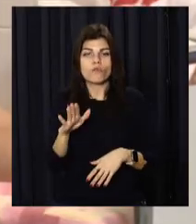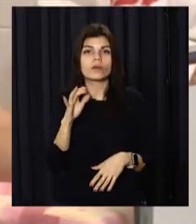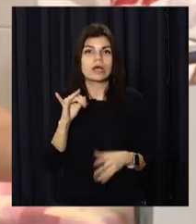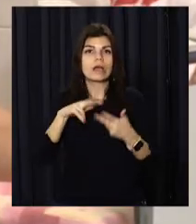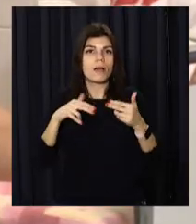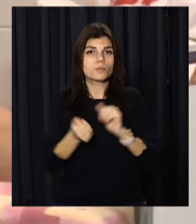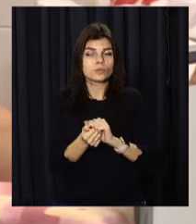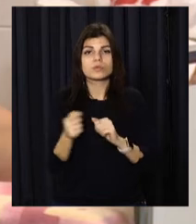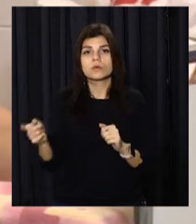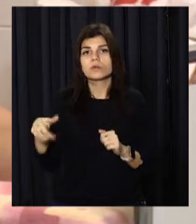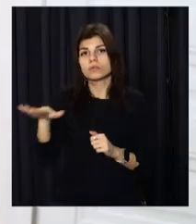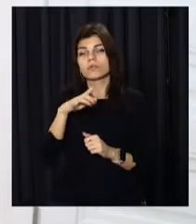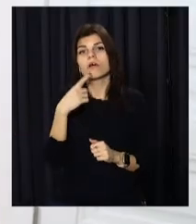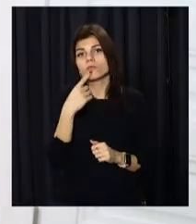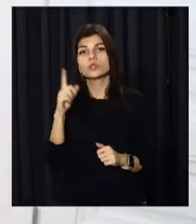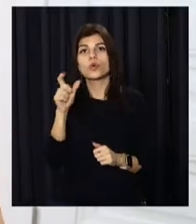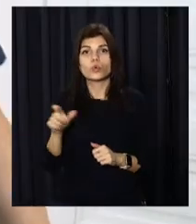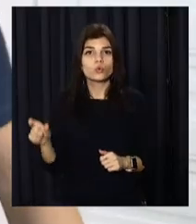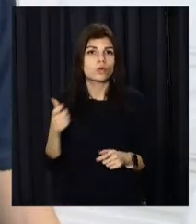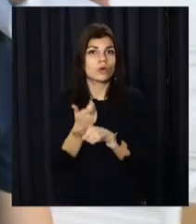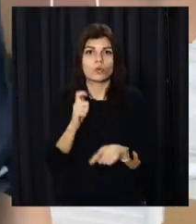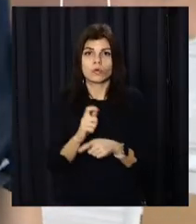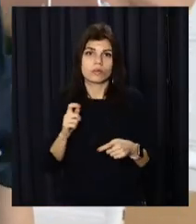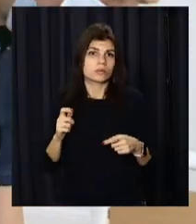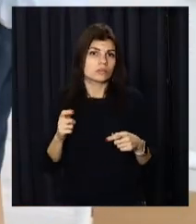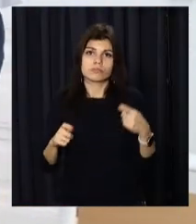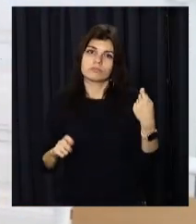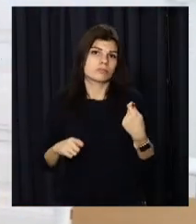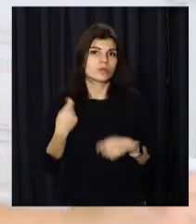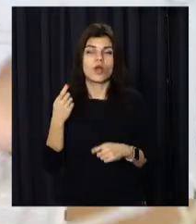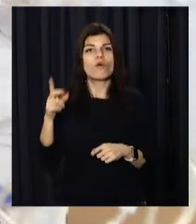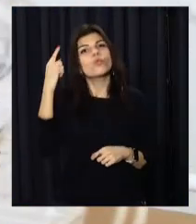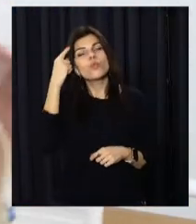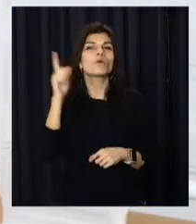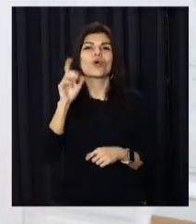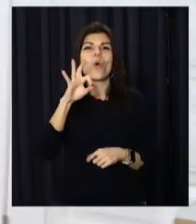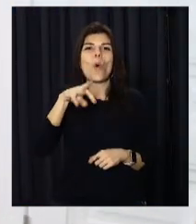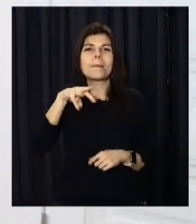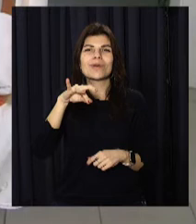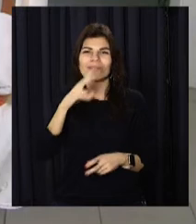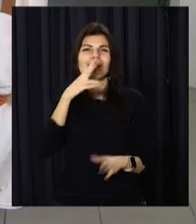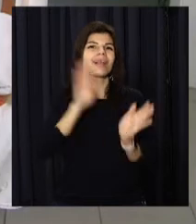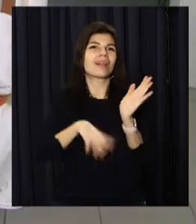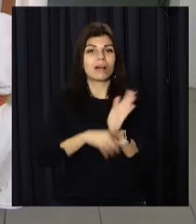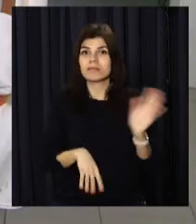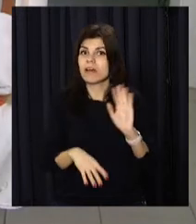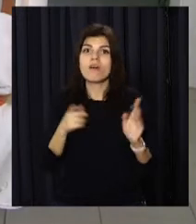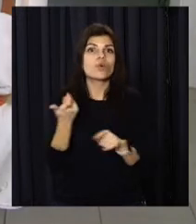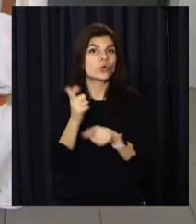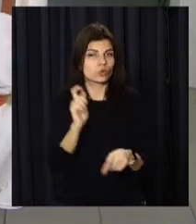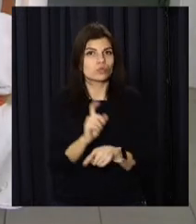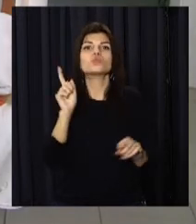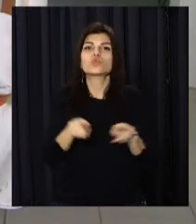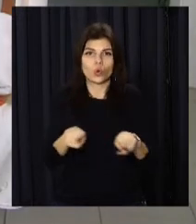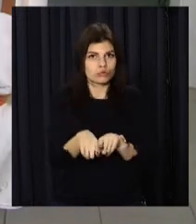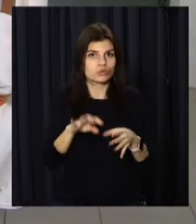'янському. Фахівці зазначають, люди даремно недооцінюють штам Омікрон у складеннях захворілих не менш тяжкі, ніж при